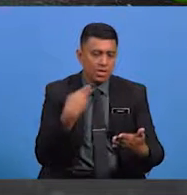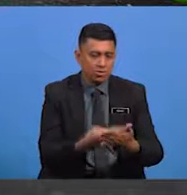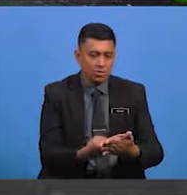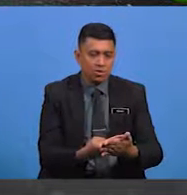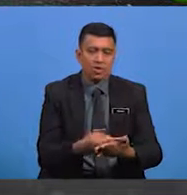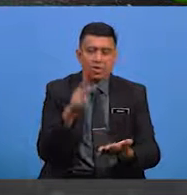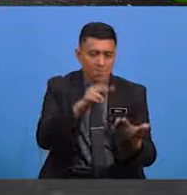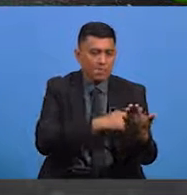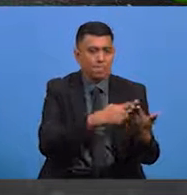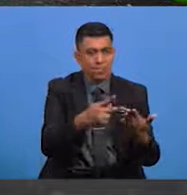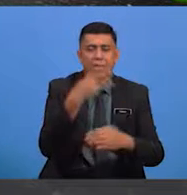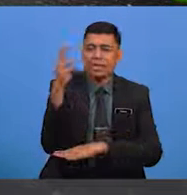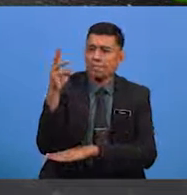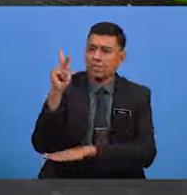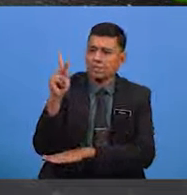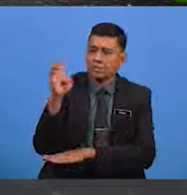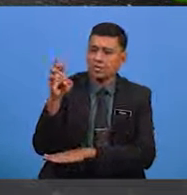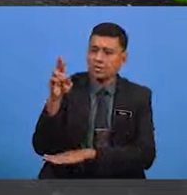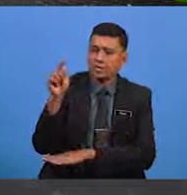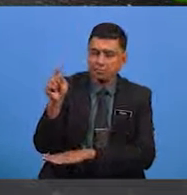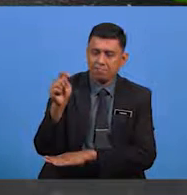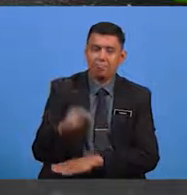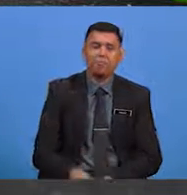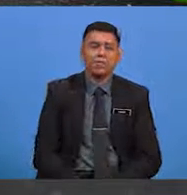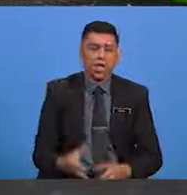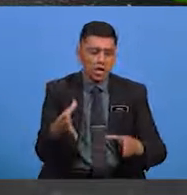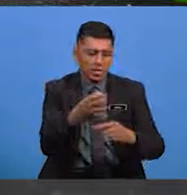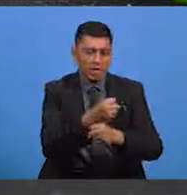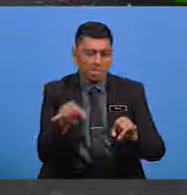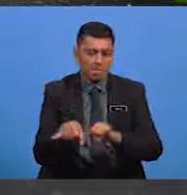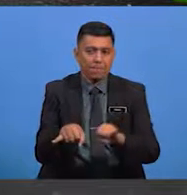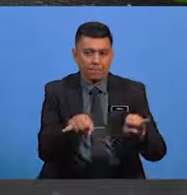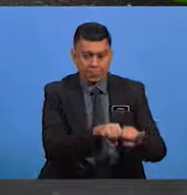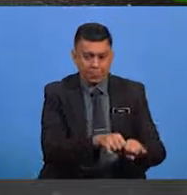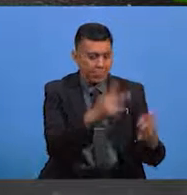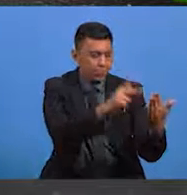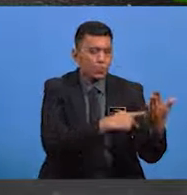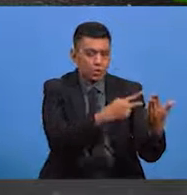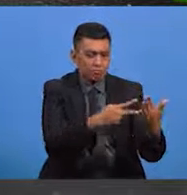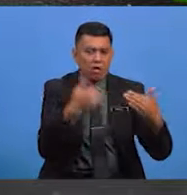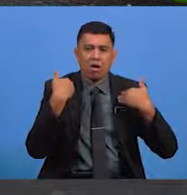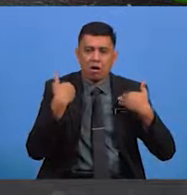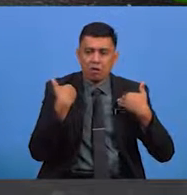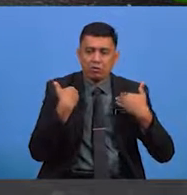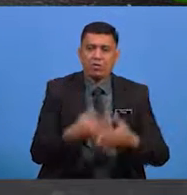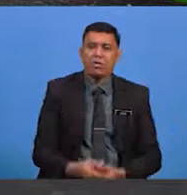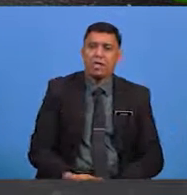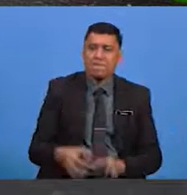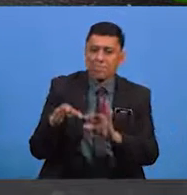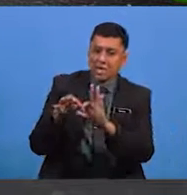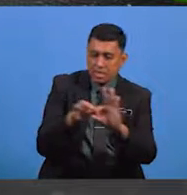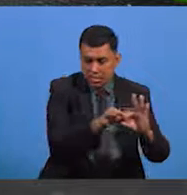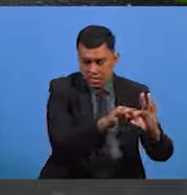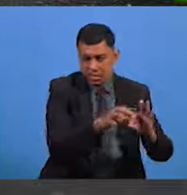pantun 16 kerat Terdapat juga pantun yang wujud secara berkait